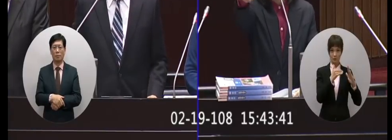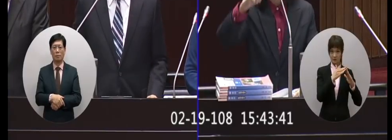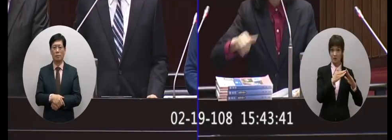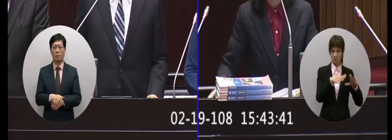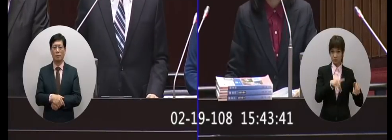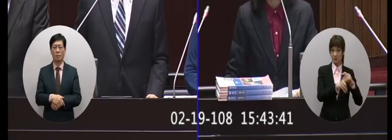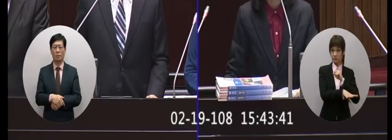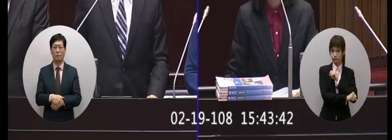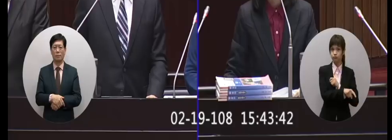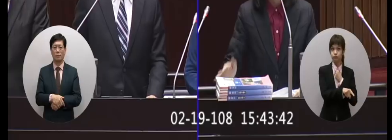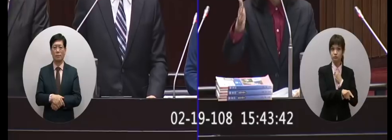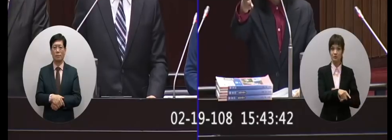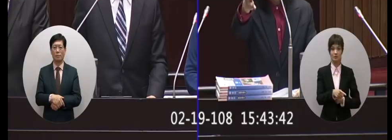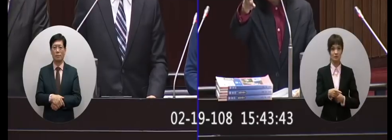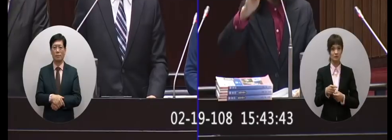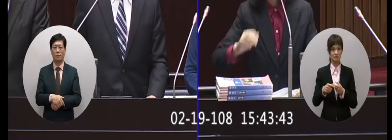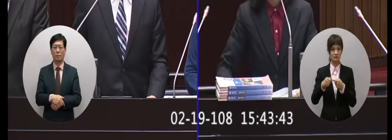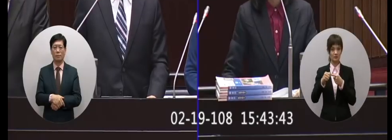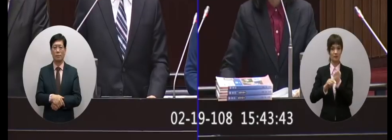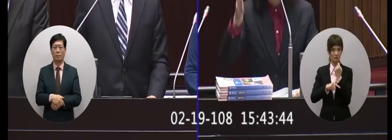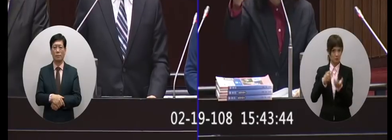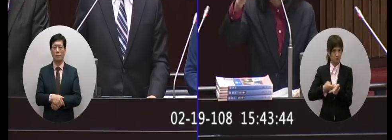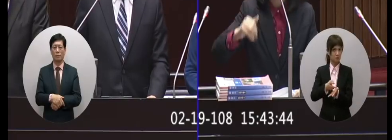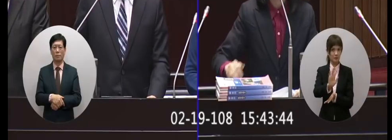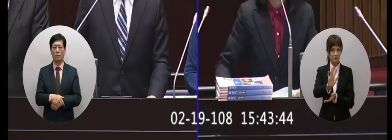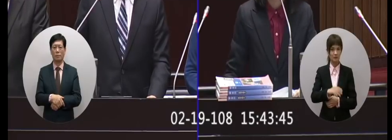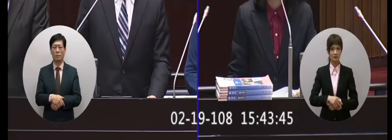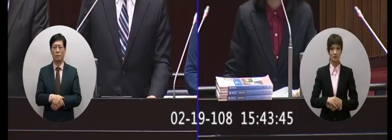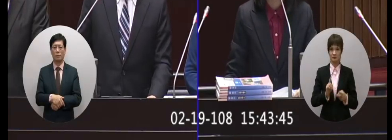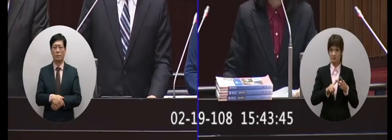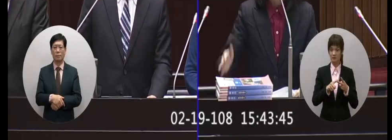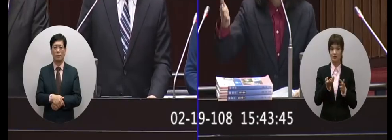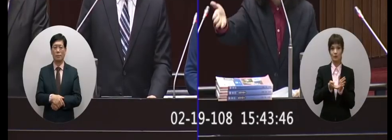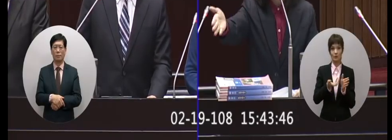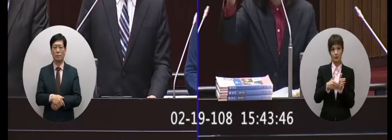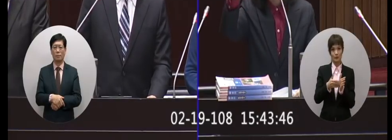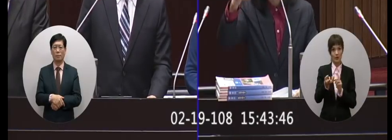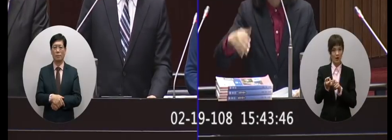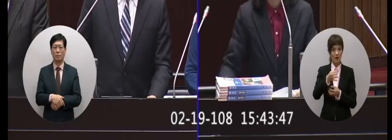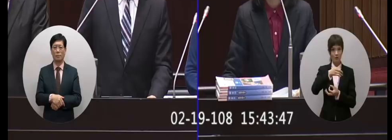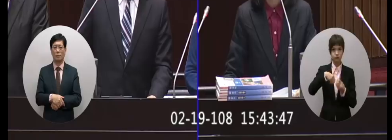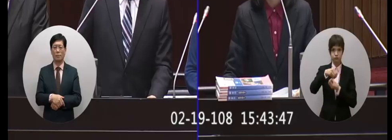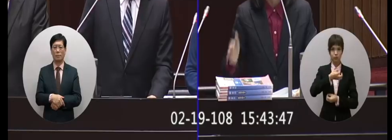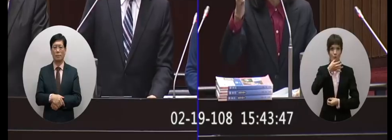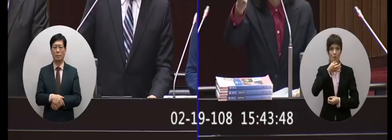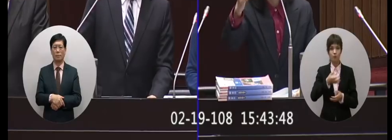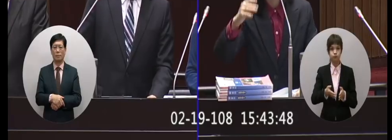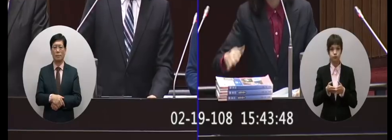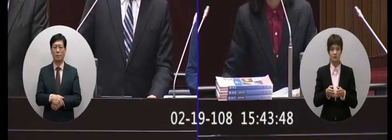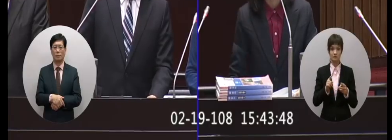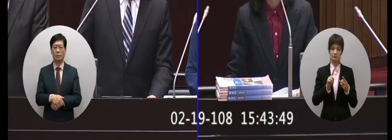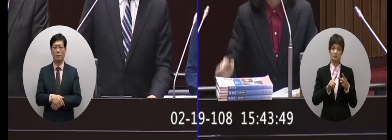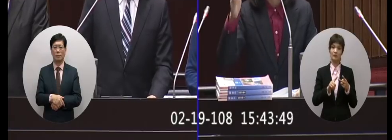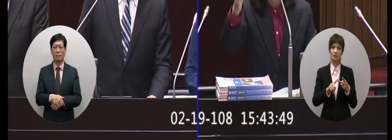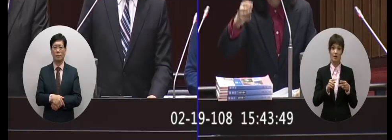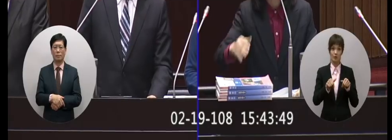第一個法令要鬆綁嘛是內容不用講太多再來一定要有經費嘛因為現在其實雙語推動都是錢